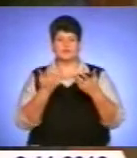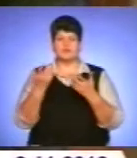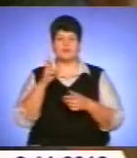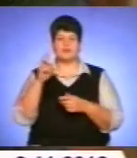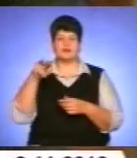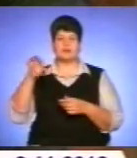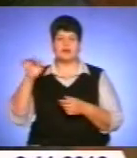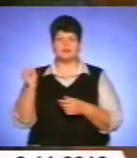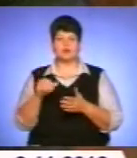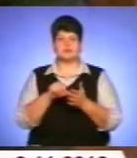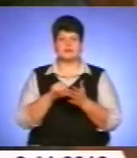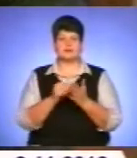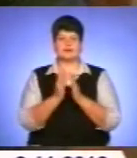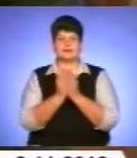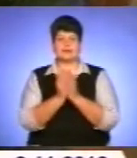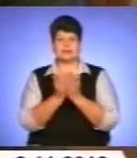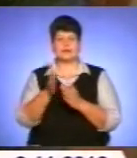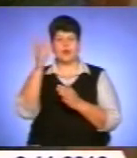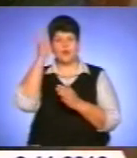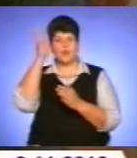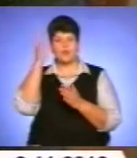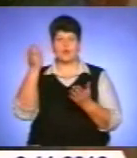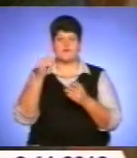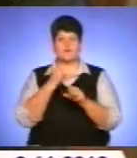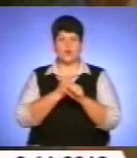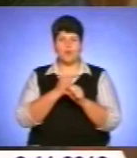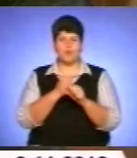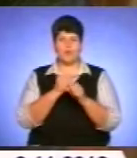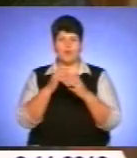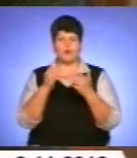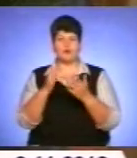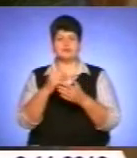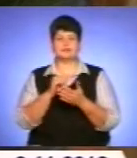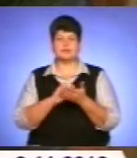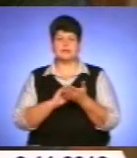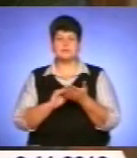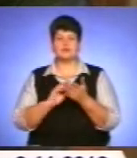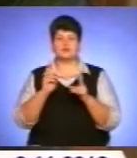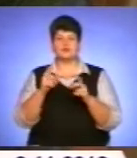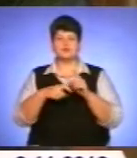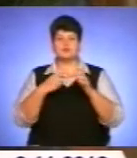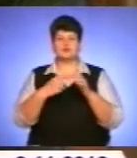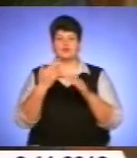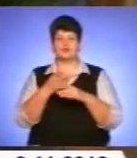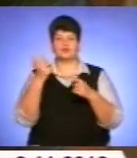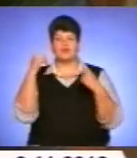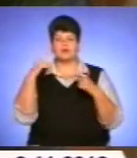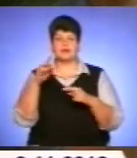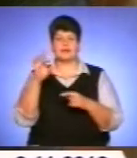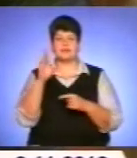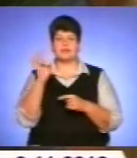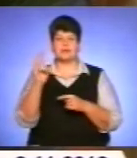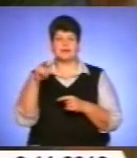Лепко. Представлені книги, також наукові роботи багатьох тих, хто досліджував його творчість, і Надія Лиса, і